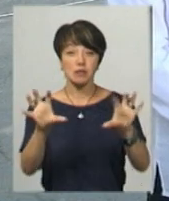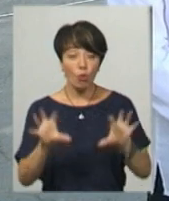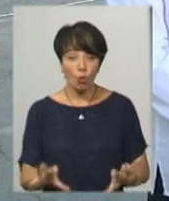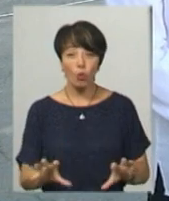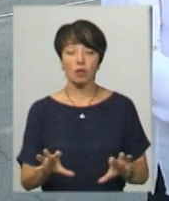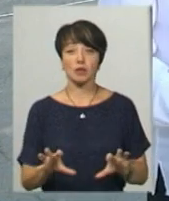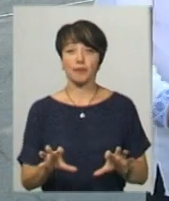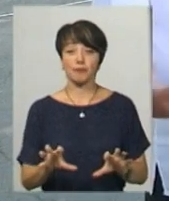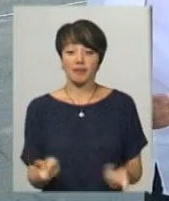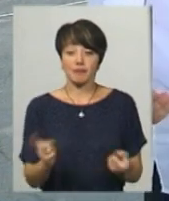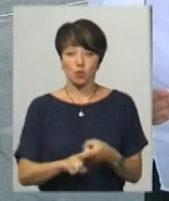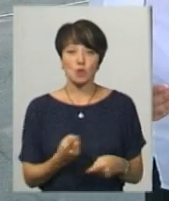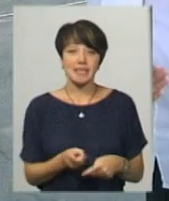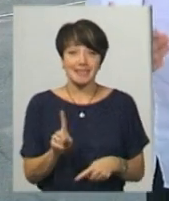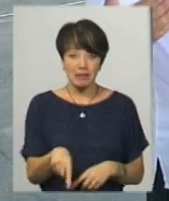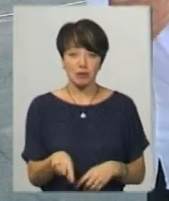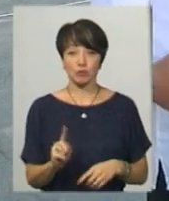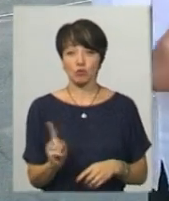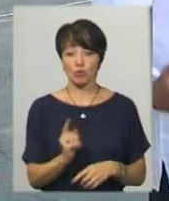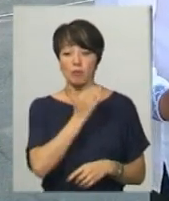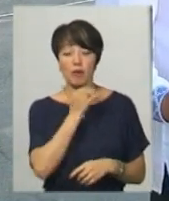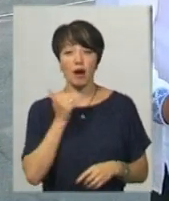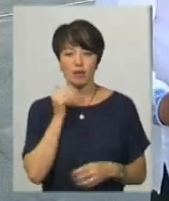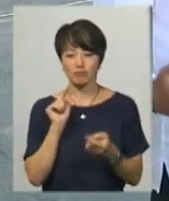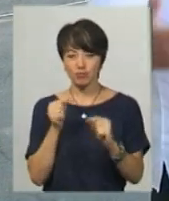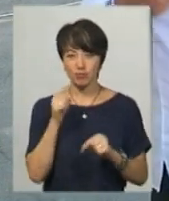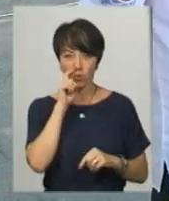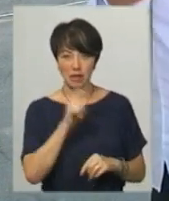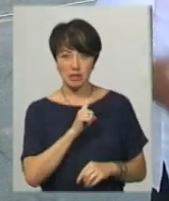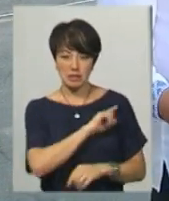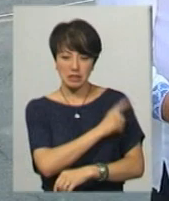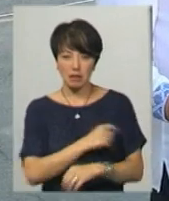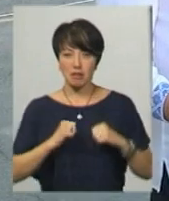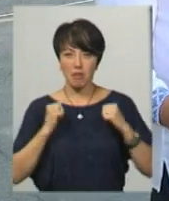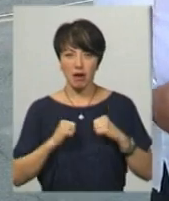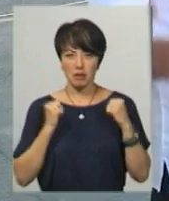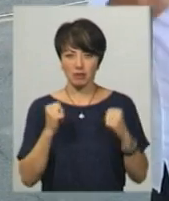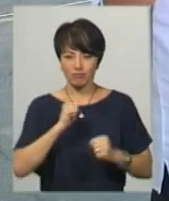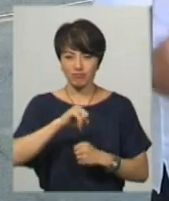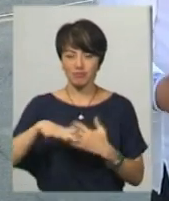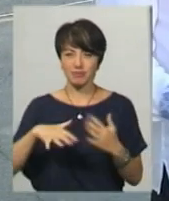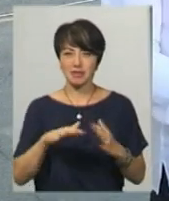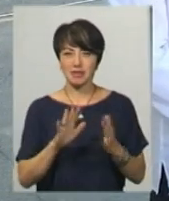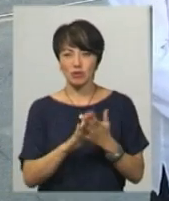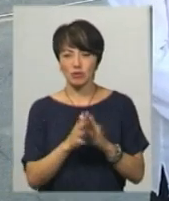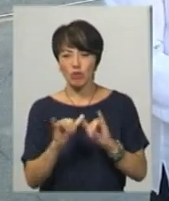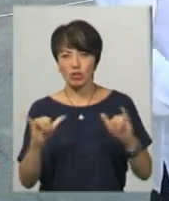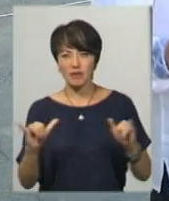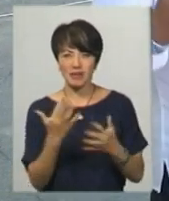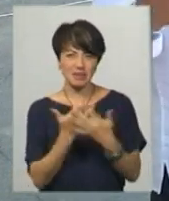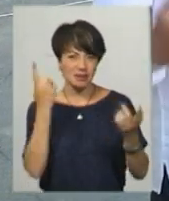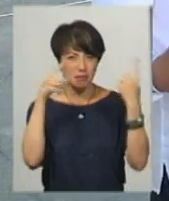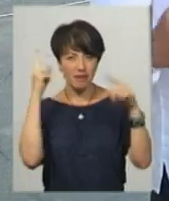в зв'язку з тим, що багато антиукраїнських сил намагались нагнітати ситуацію, розпоширювали різні міфи,